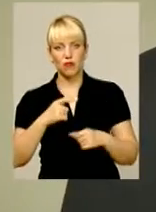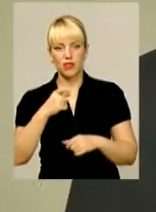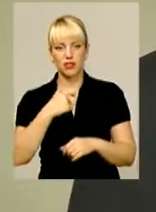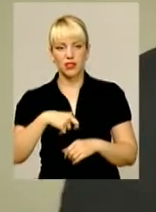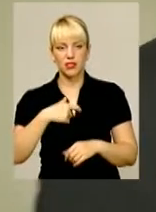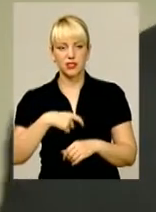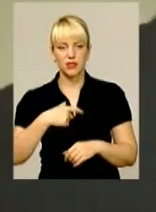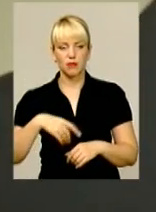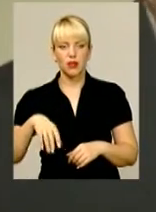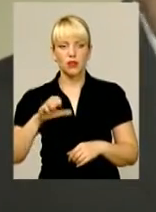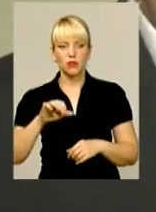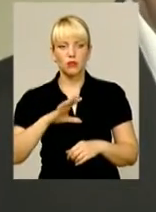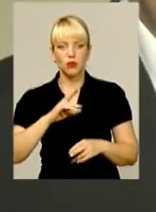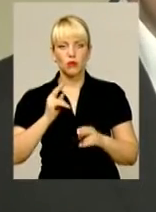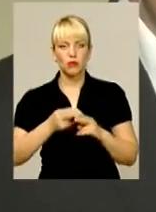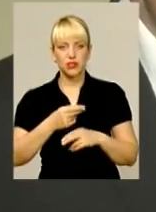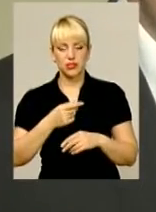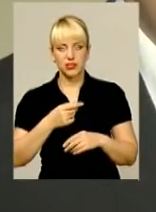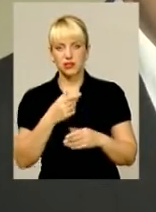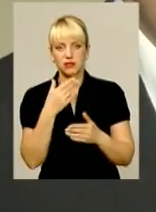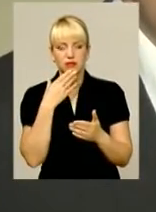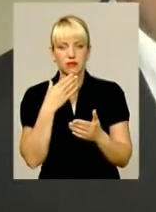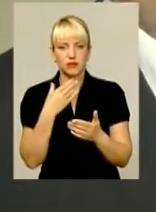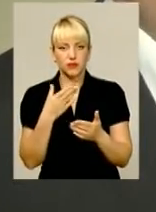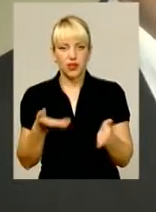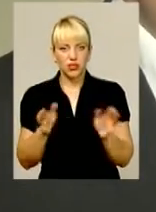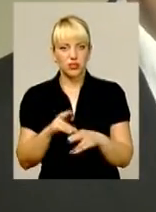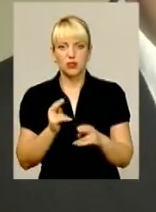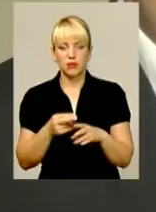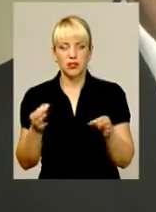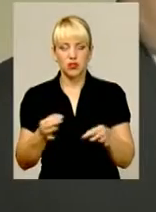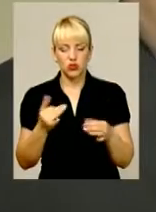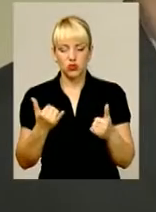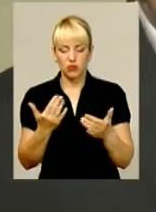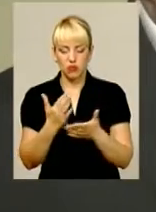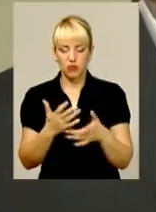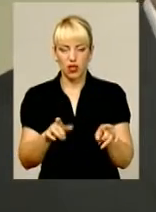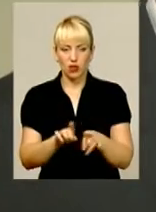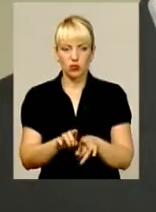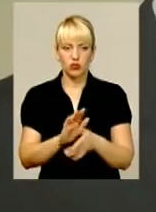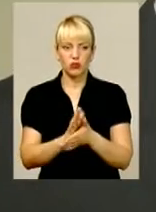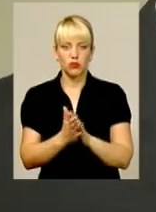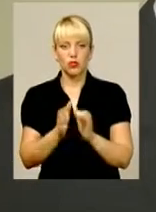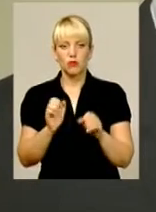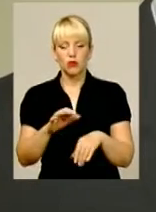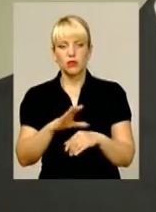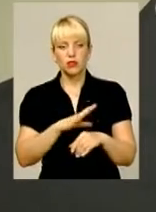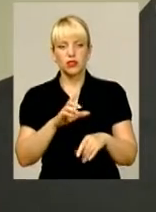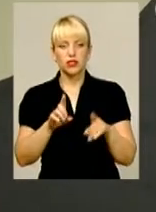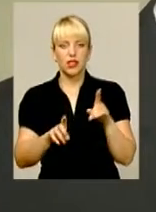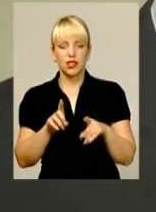всього позбутись. Тому сьогодні ми маємо таку ситуацію, що можуть бути деякі